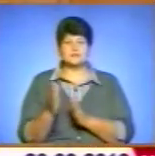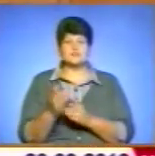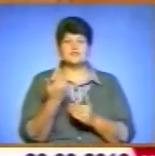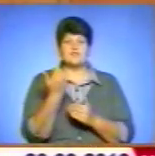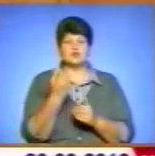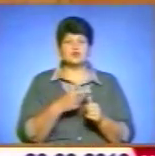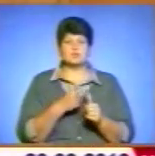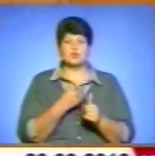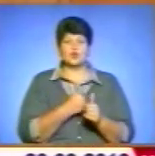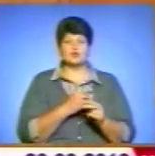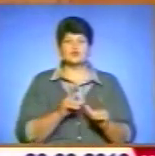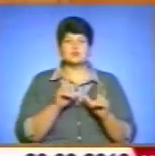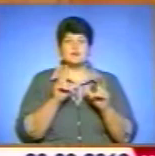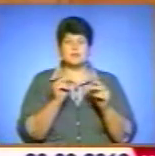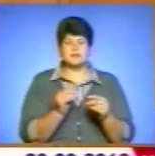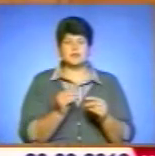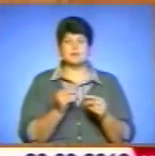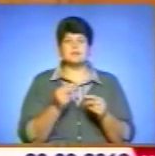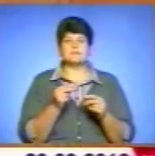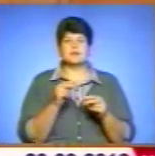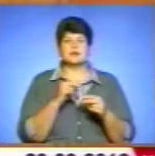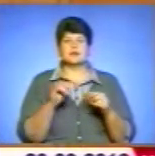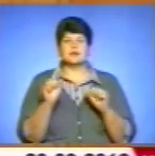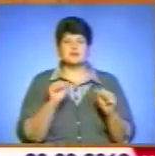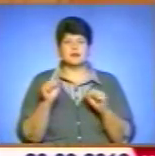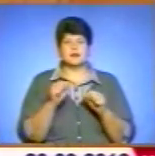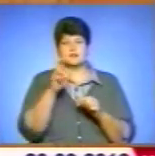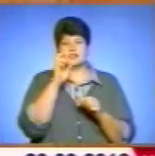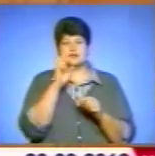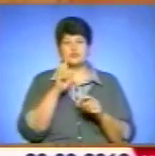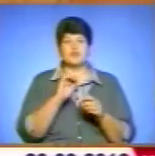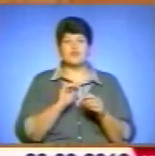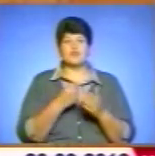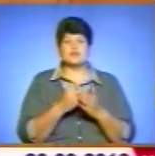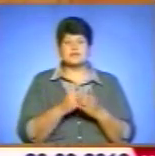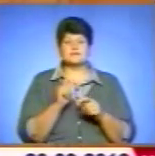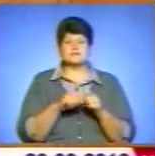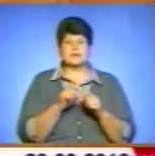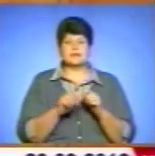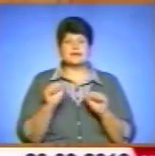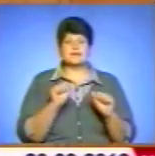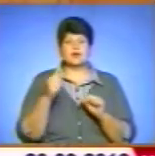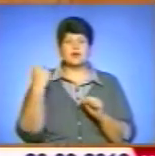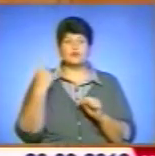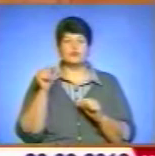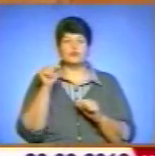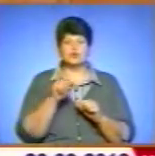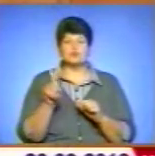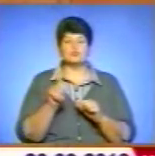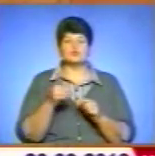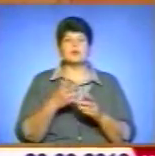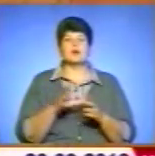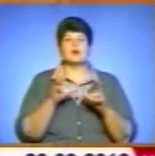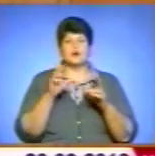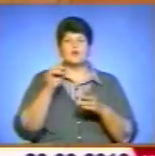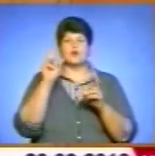запевнити і керівника держфільної інспекції, і керівника області в тому, що ми оправдаємо те довілі, яке